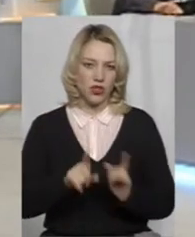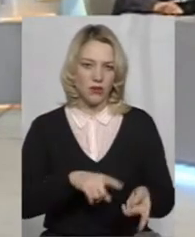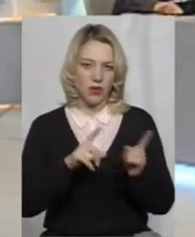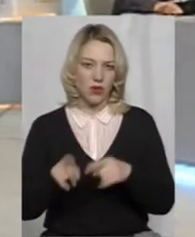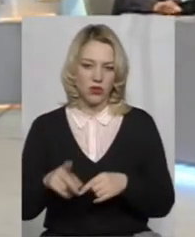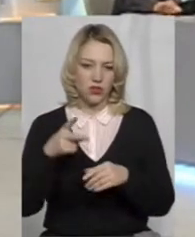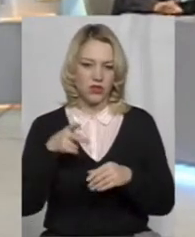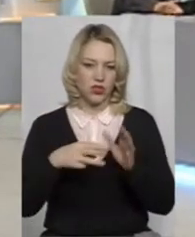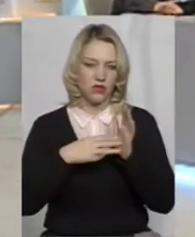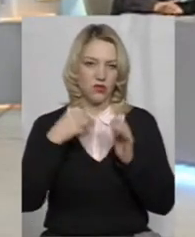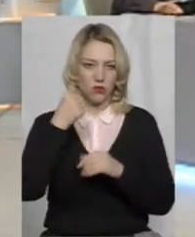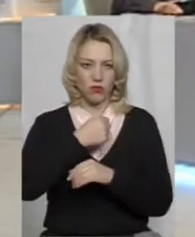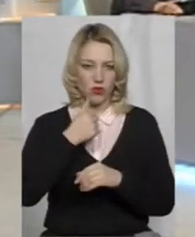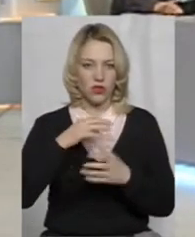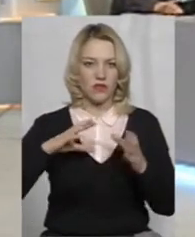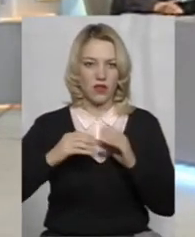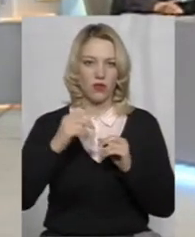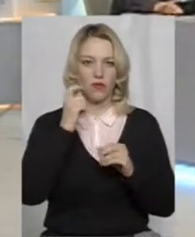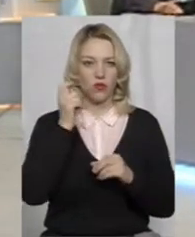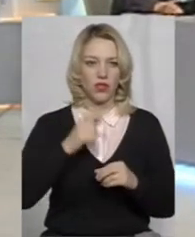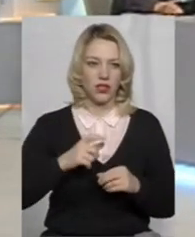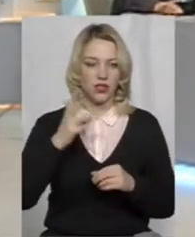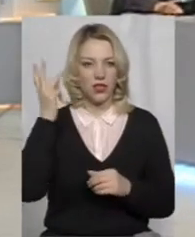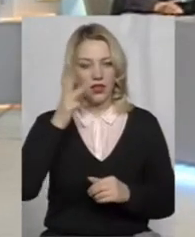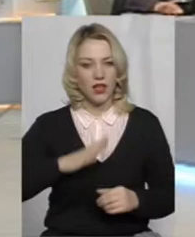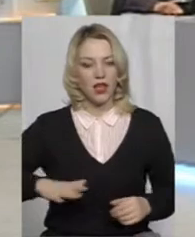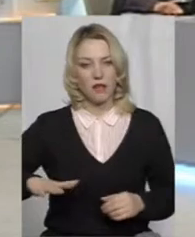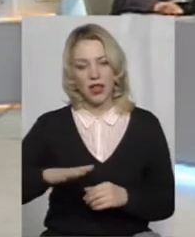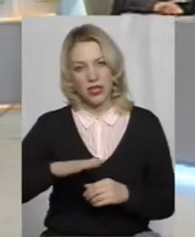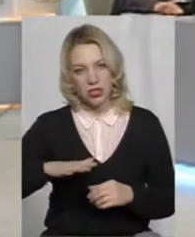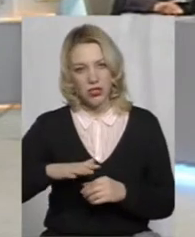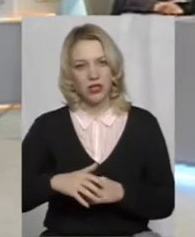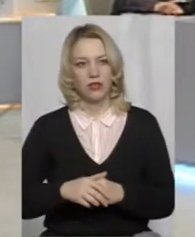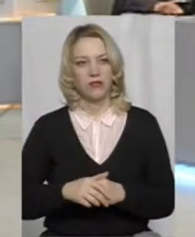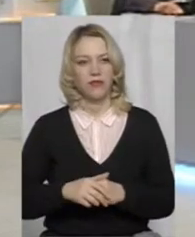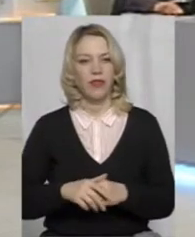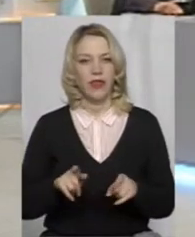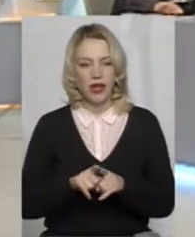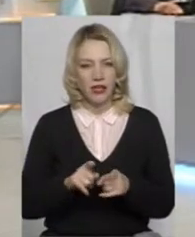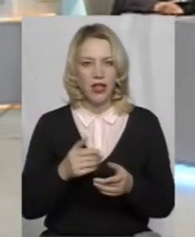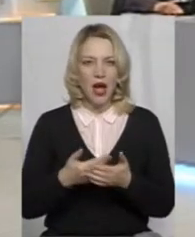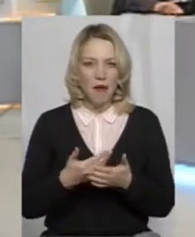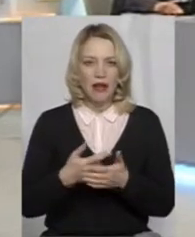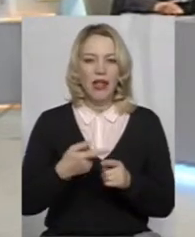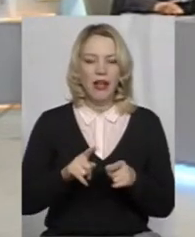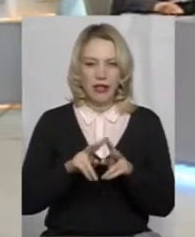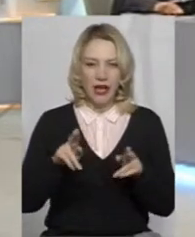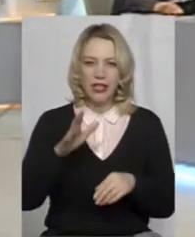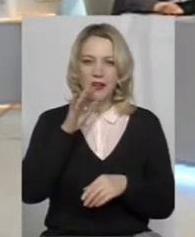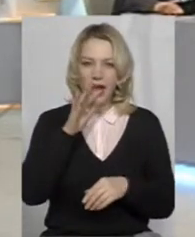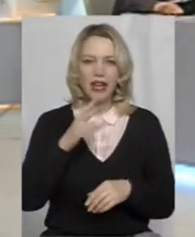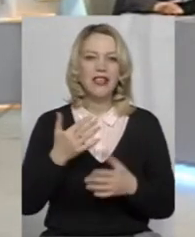році, загалом в Україні, на Хмельниччині теж, напевно, в цей же час.